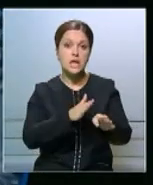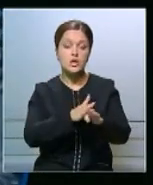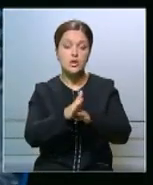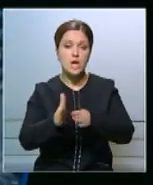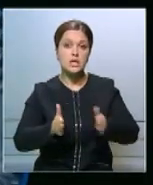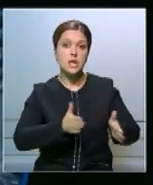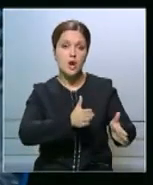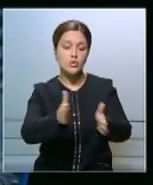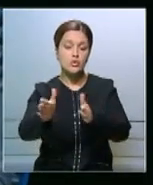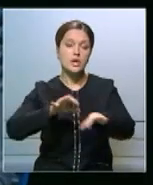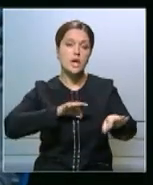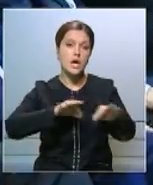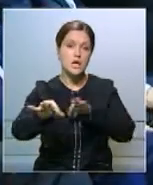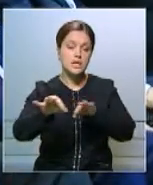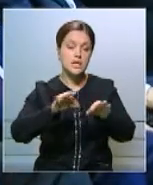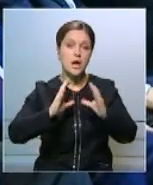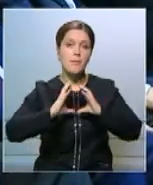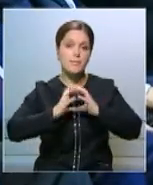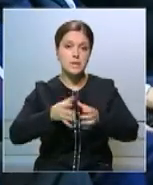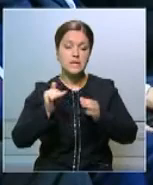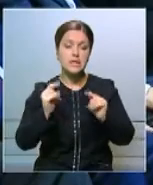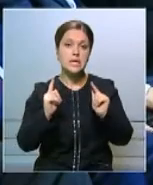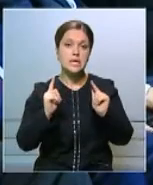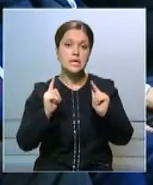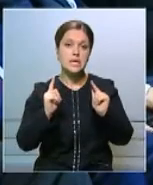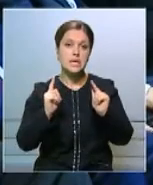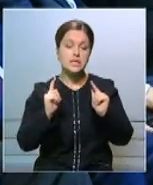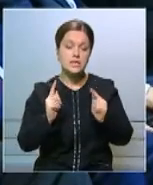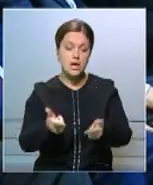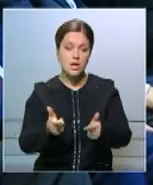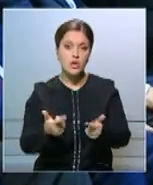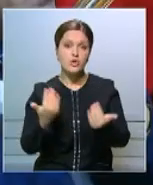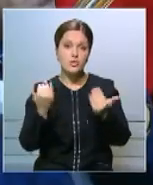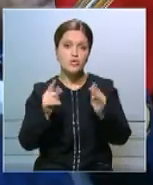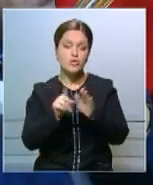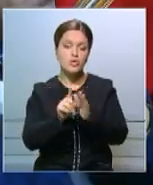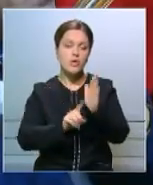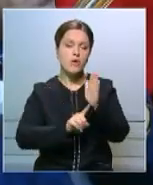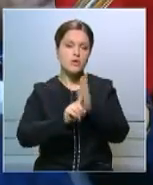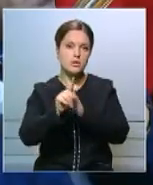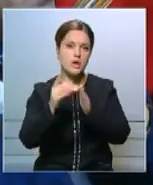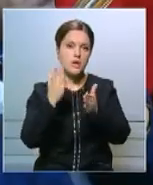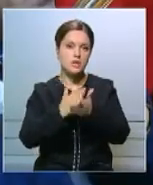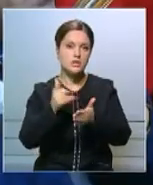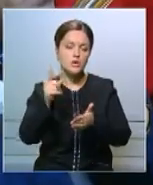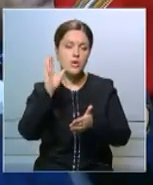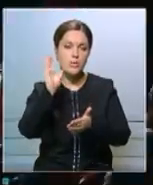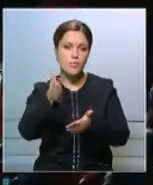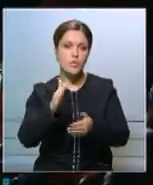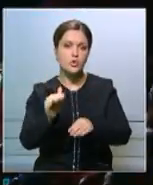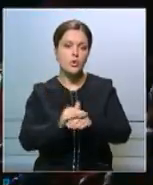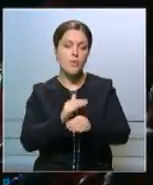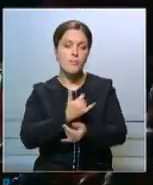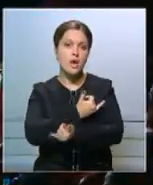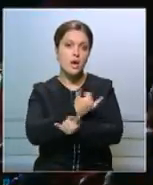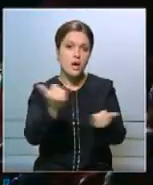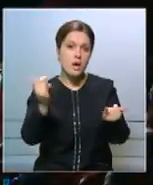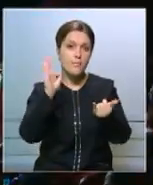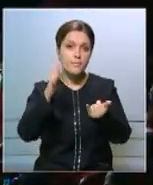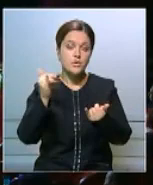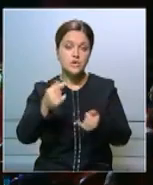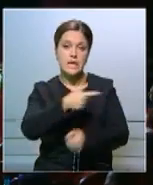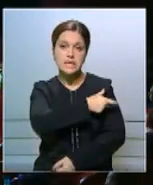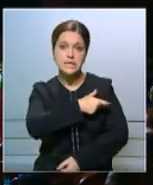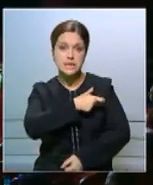карта мира и Согласия, и вот сегодня стартует «Караван милосердия». К слову, еще вчера делегаты побывали в восьми